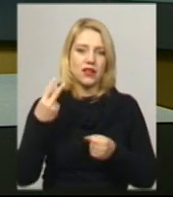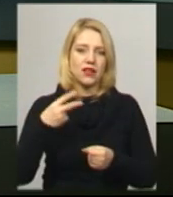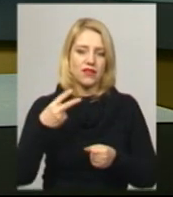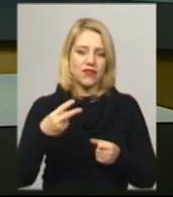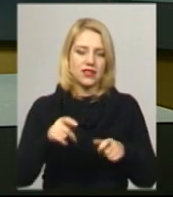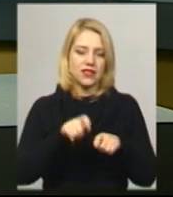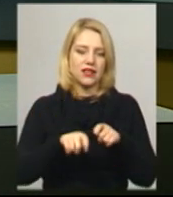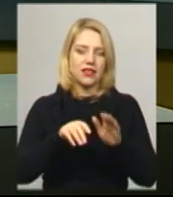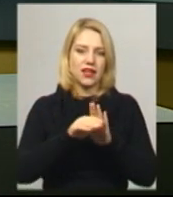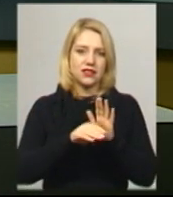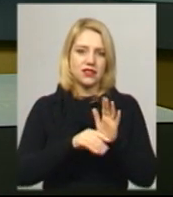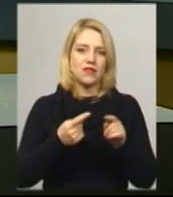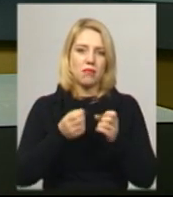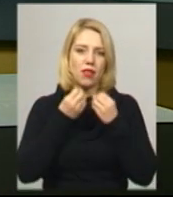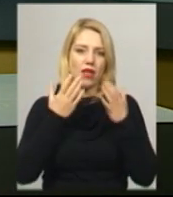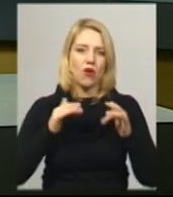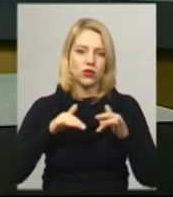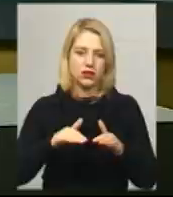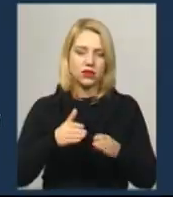допомога від однієї приватної фірми.